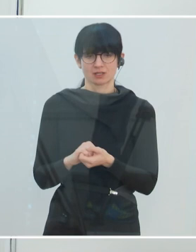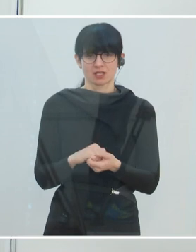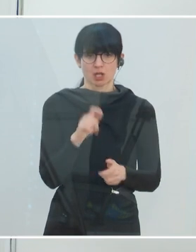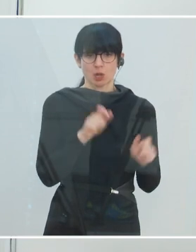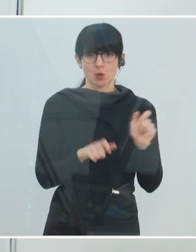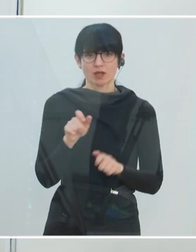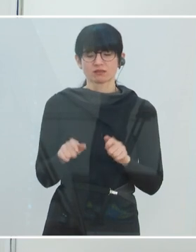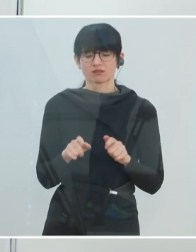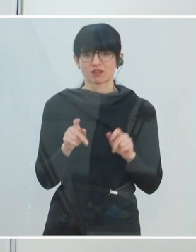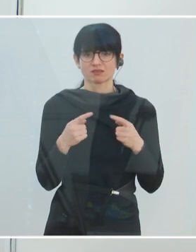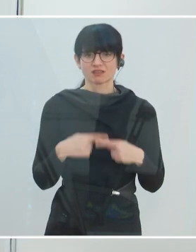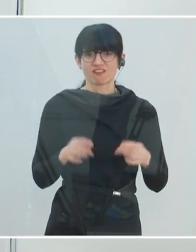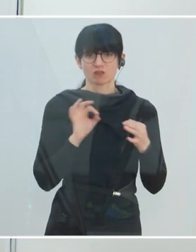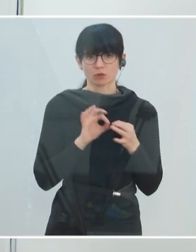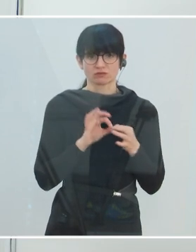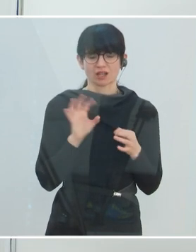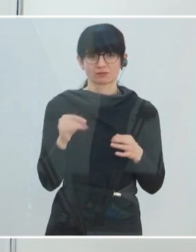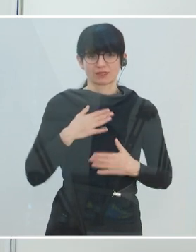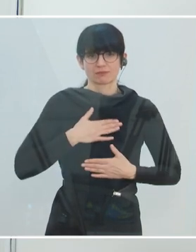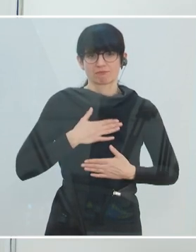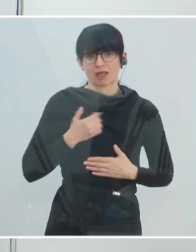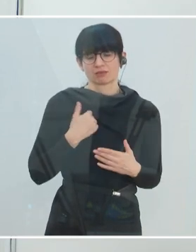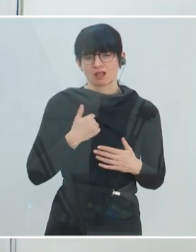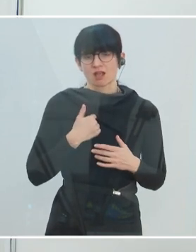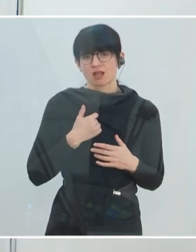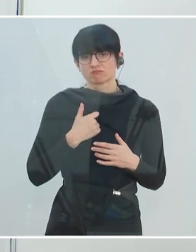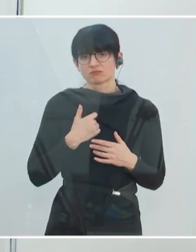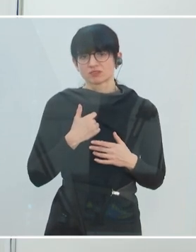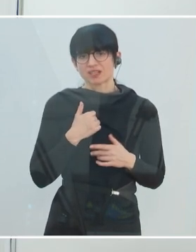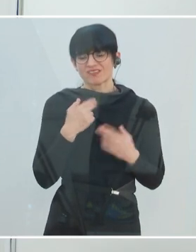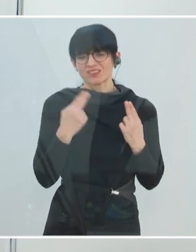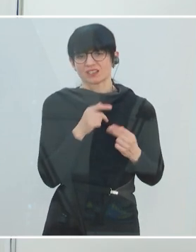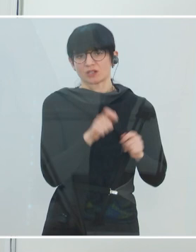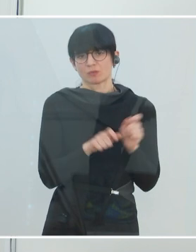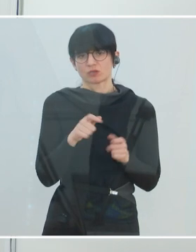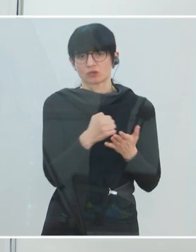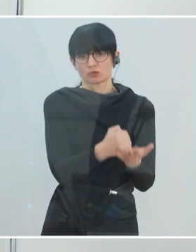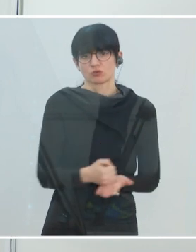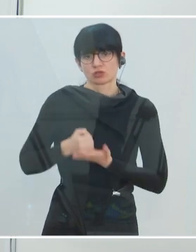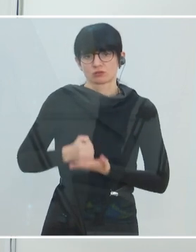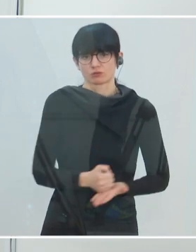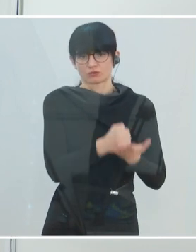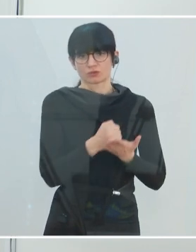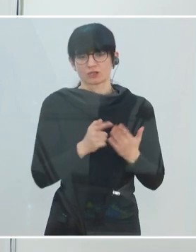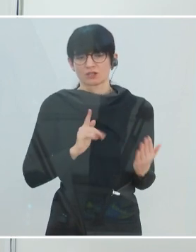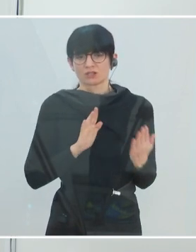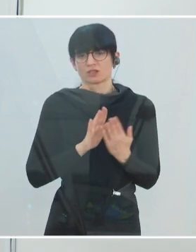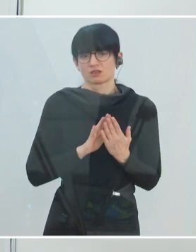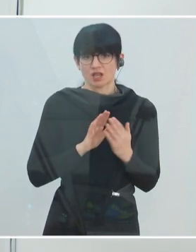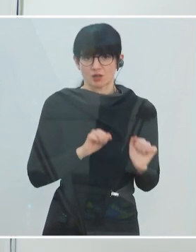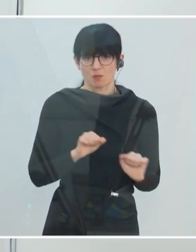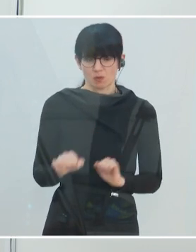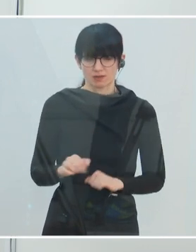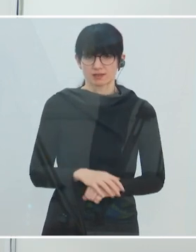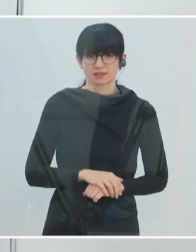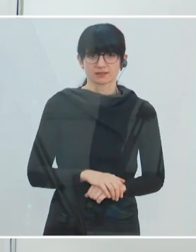zu ihren nahen Bezugspersonen haben können, dass sie die Möglichkeit haben, sich gegenseitig zu unterstützen und sich nahe zu sein. Und wir sprechen